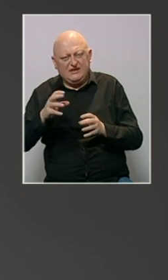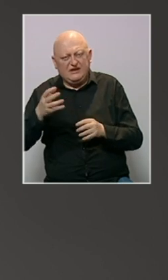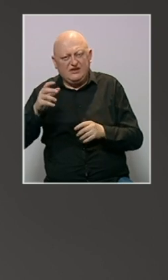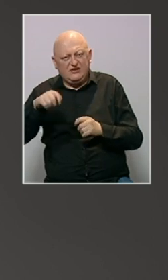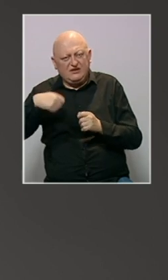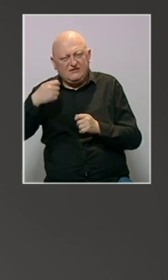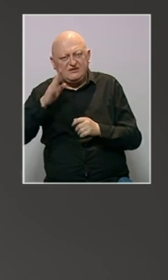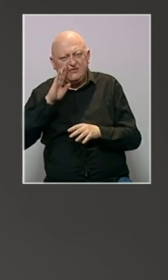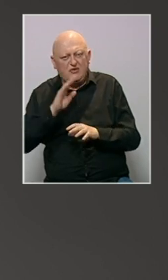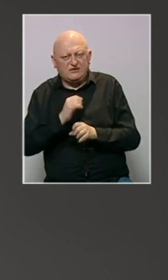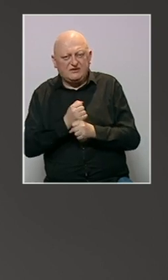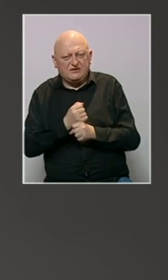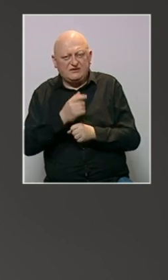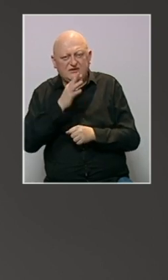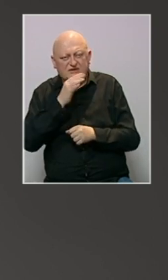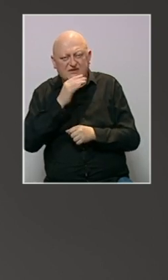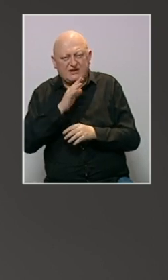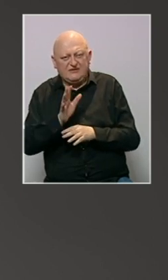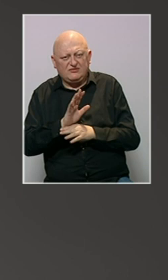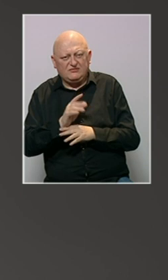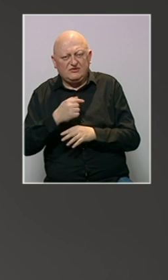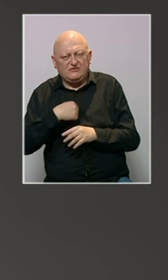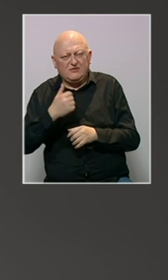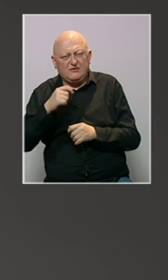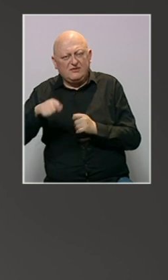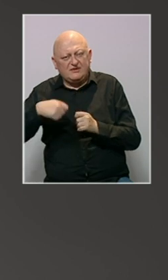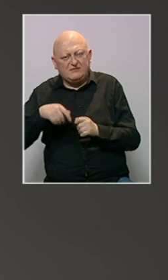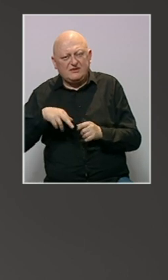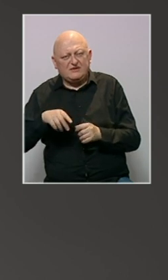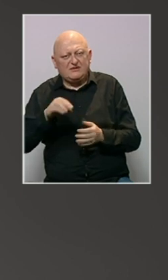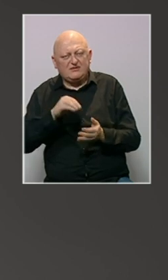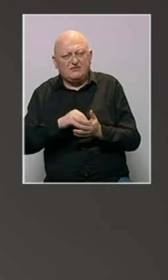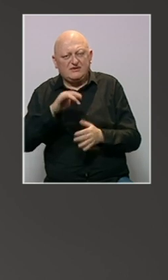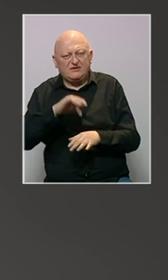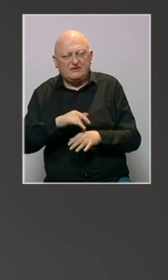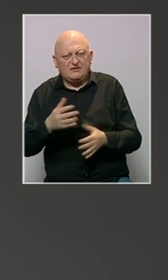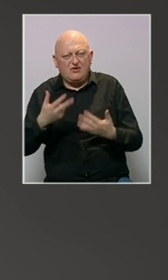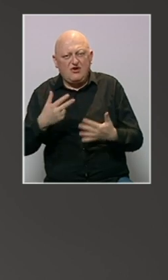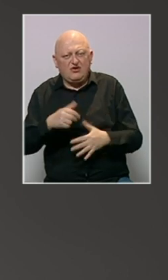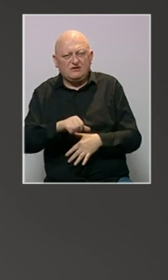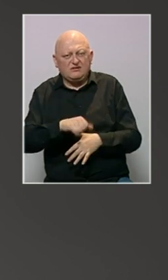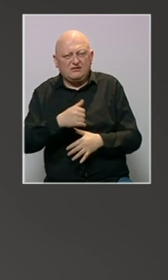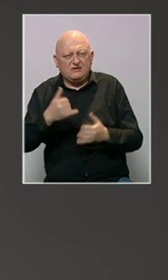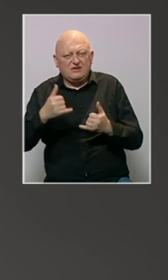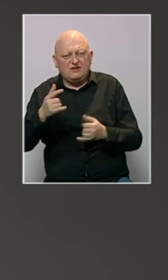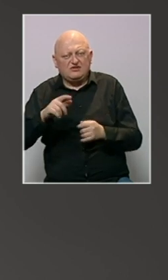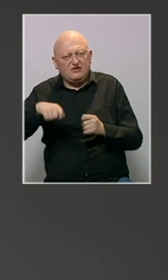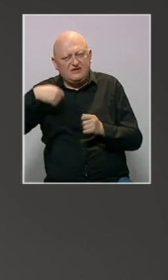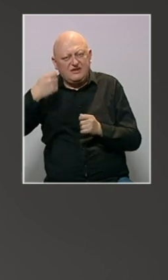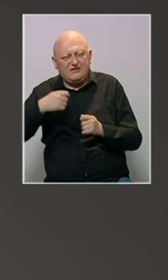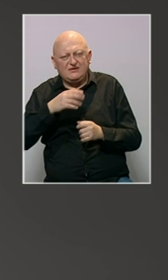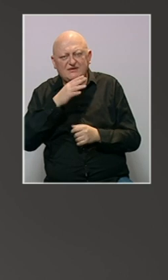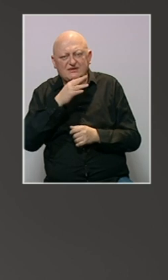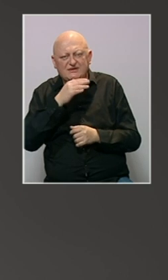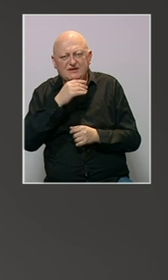ranije radio televizije Bosni i Hercegovine i televizije Sarajevo. Svoje prve snimateljske korake zabilježio je sredinom 80. na